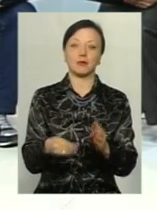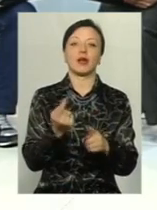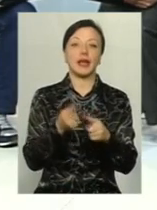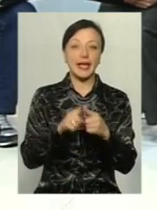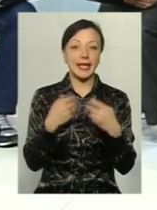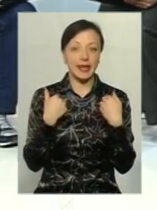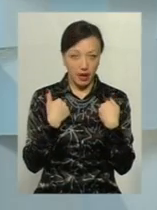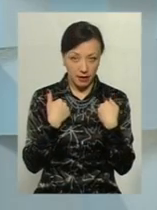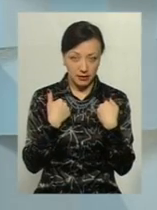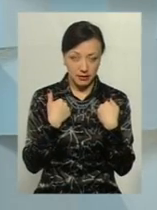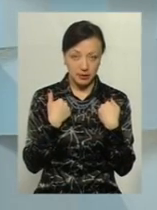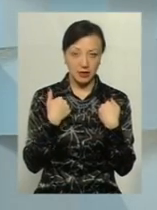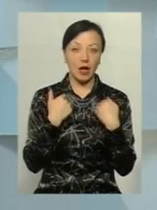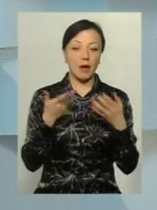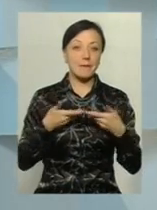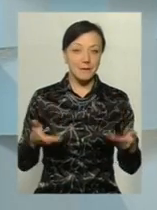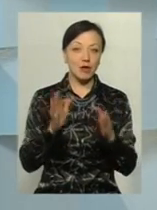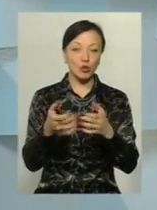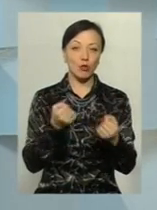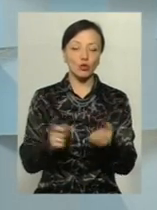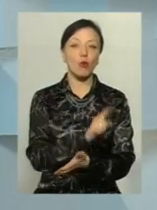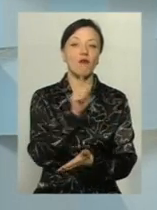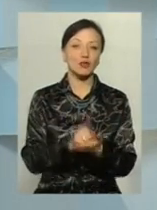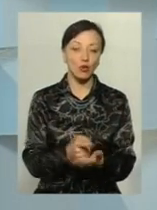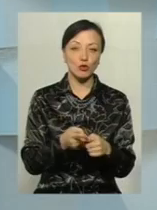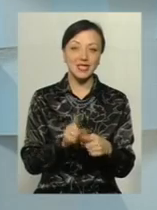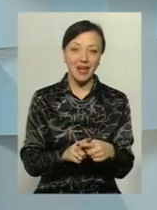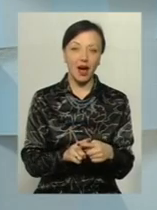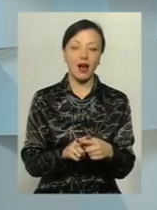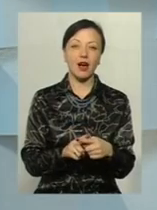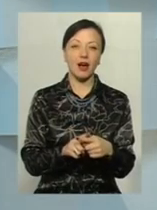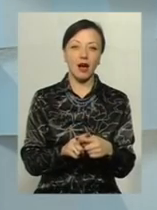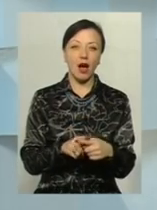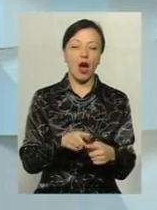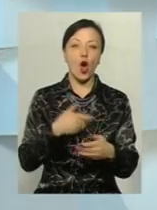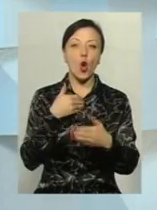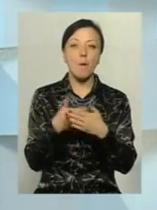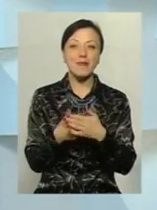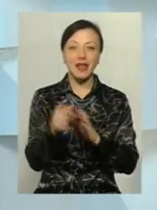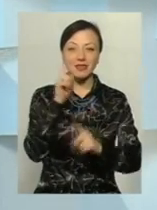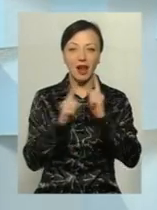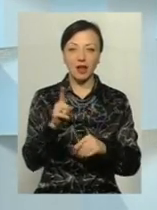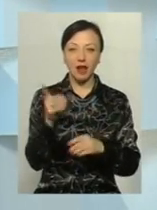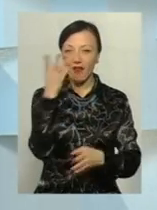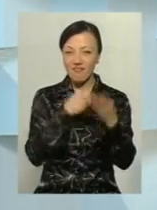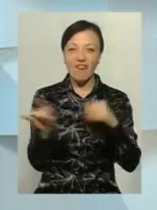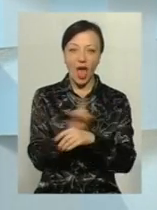ми будемо боротися, обов'язково, щоб ця громадянська рада, яка була, фейкова, вона не була,